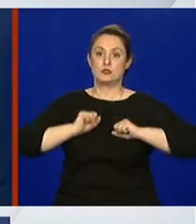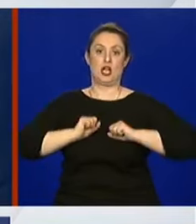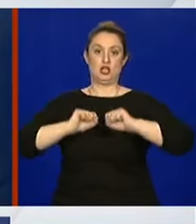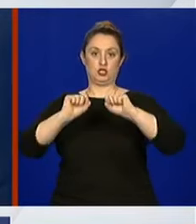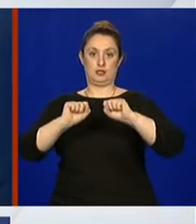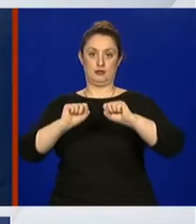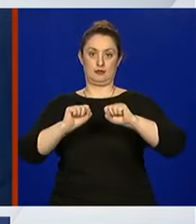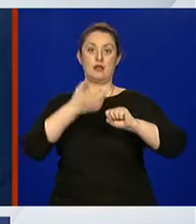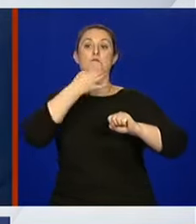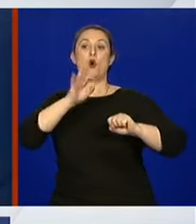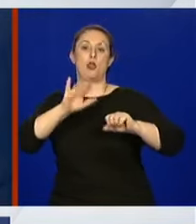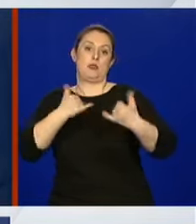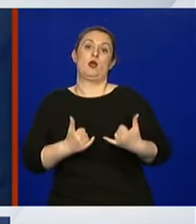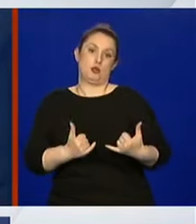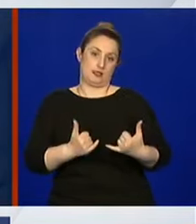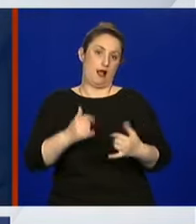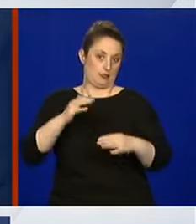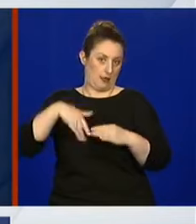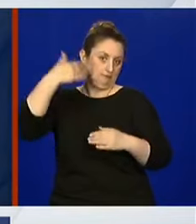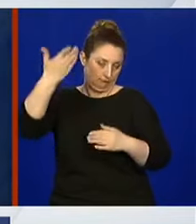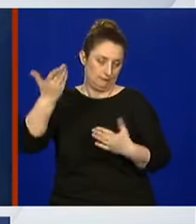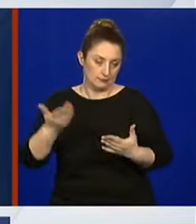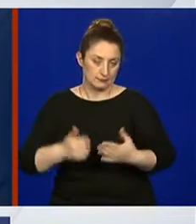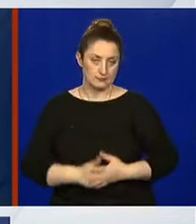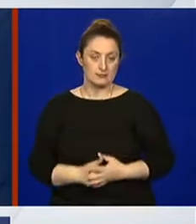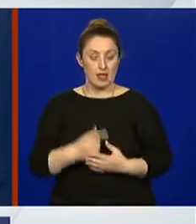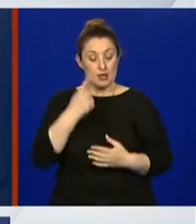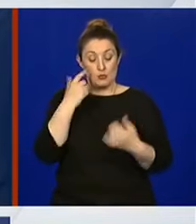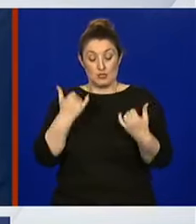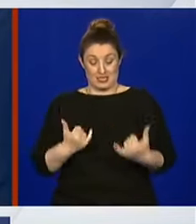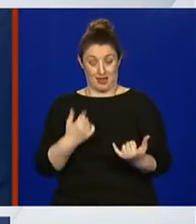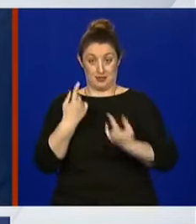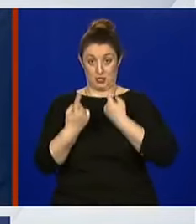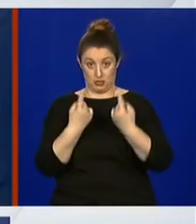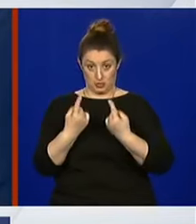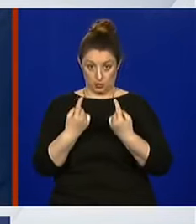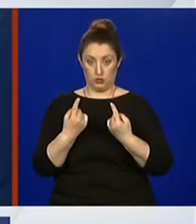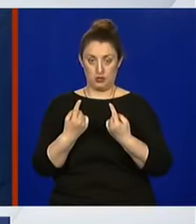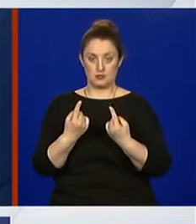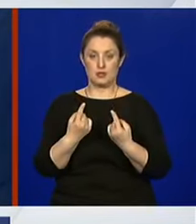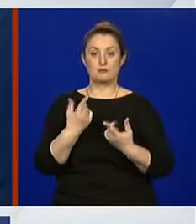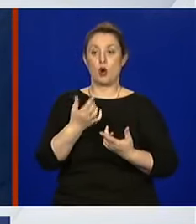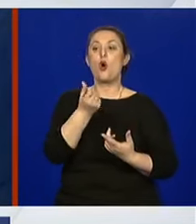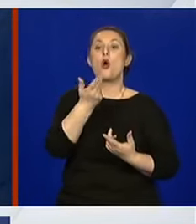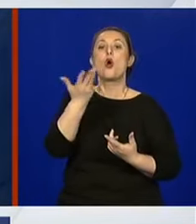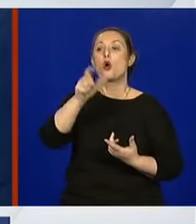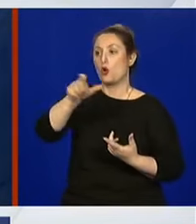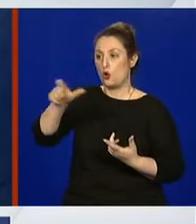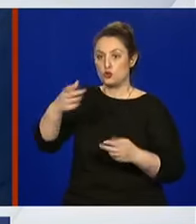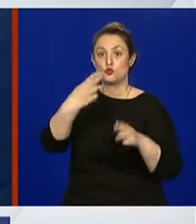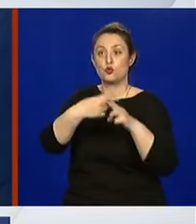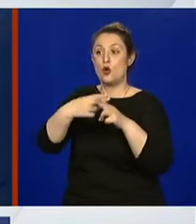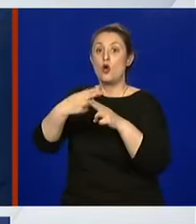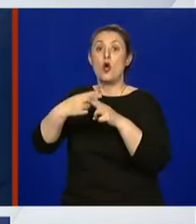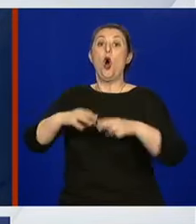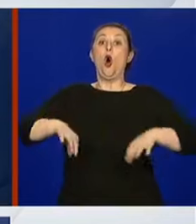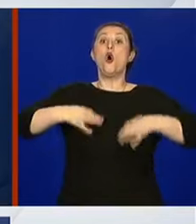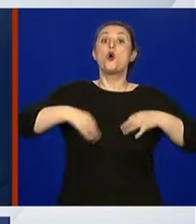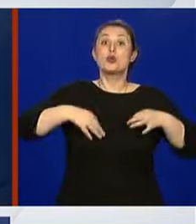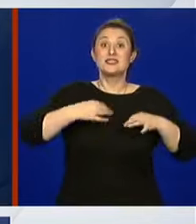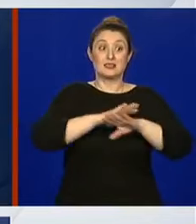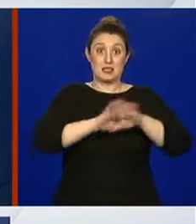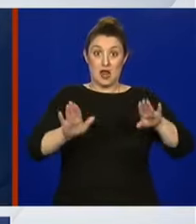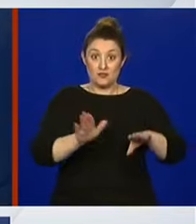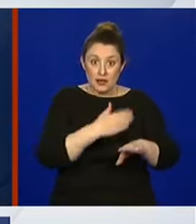sada. Ja bih rekao da po sadašnjoj epidemiološkoj situaciji i po broju osoba koje su preboljele bolest, mi možemo